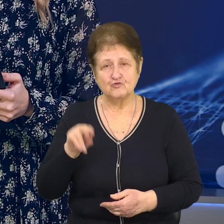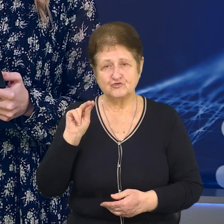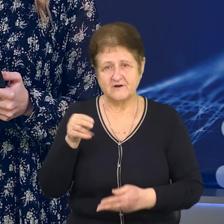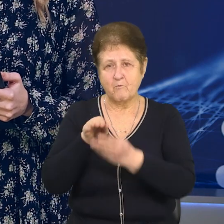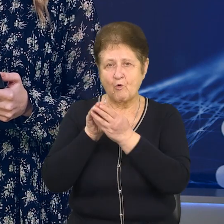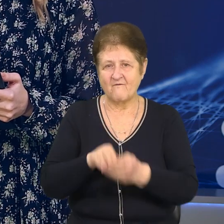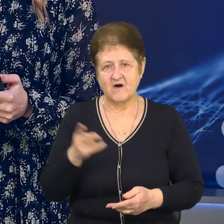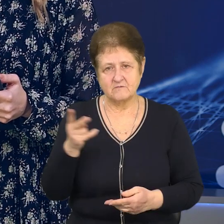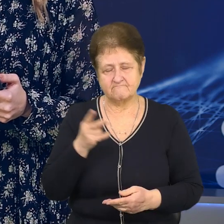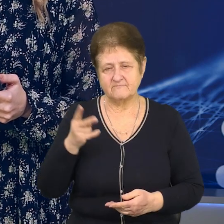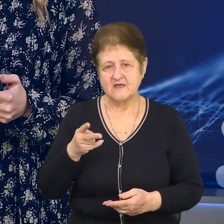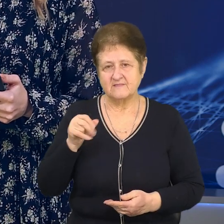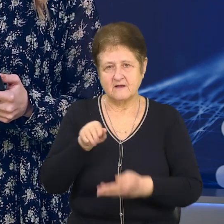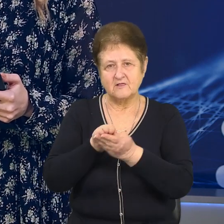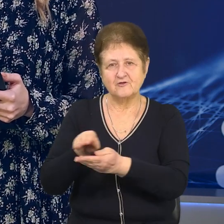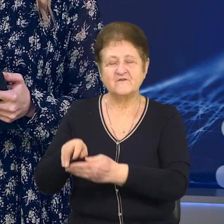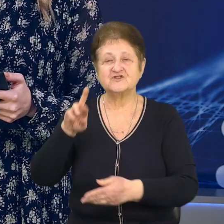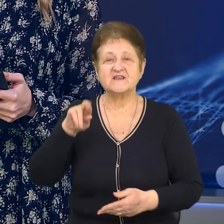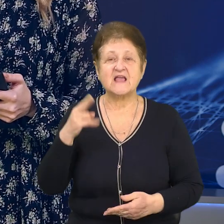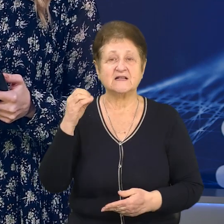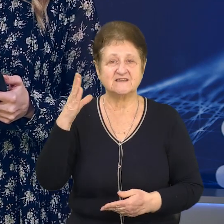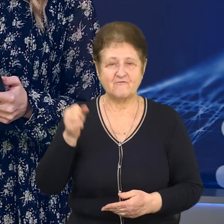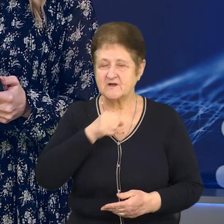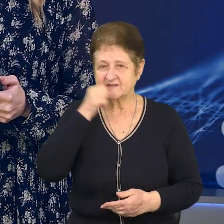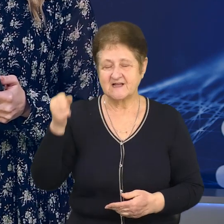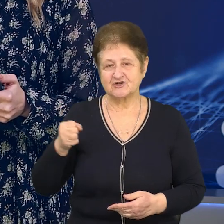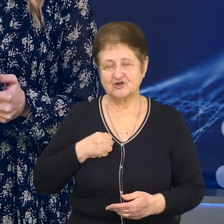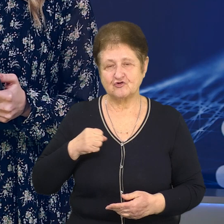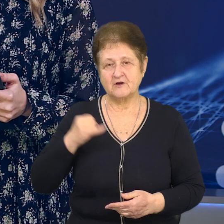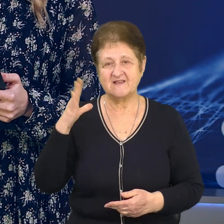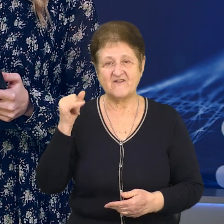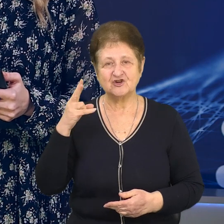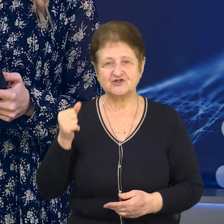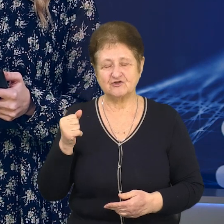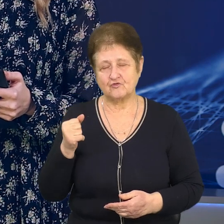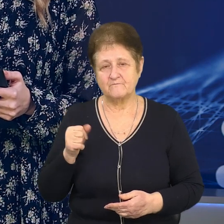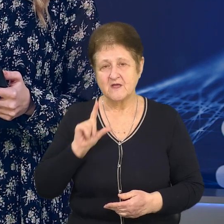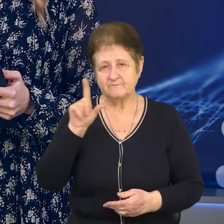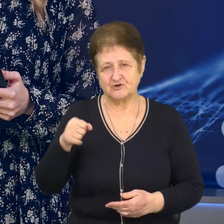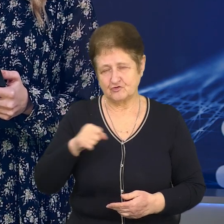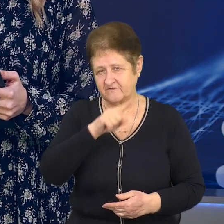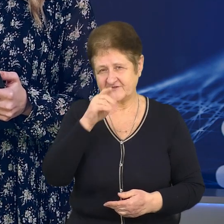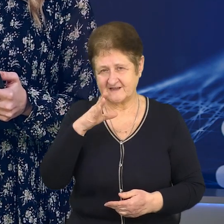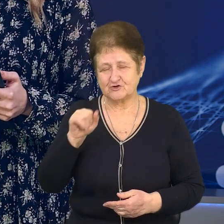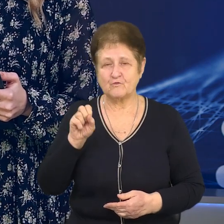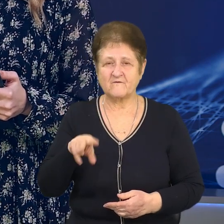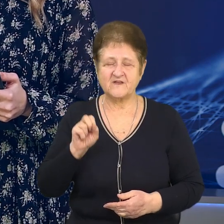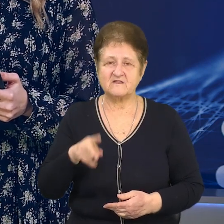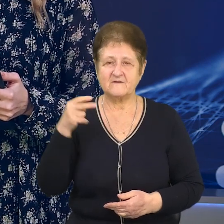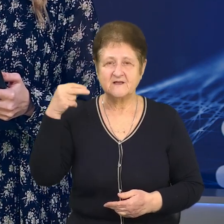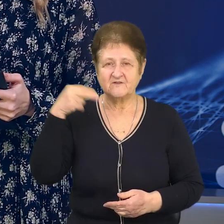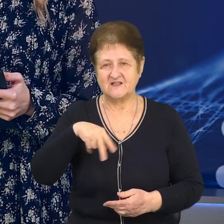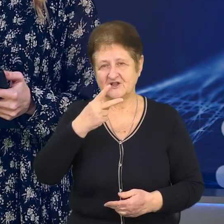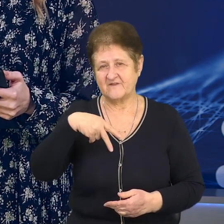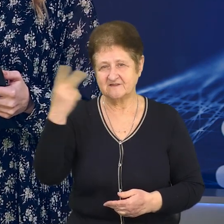захисників на кладовище Яцево. Старший солдат Микола Івашенко долучився до лав Збройних сил України у квітні 2022